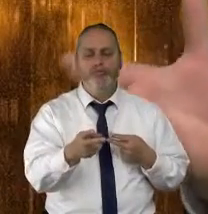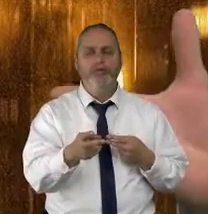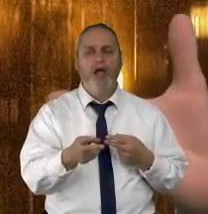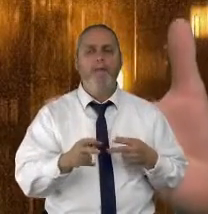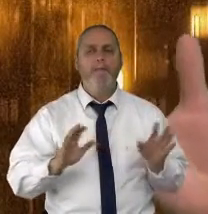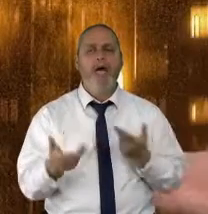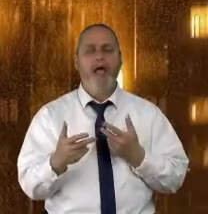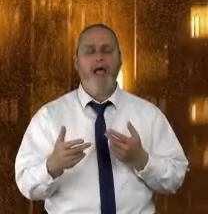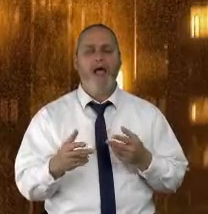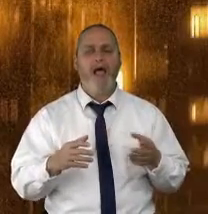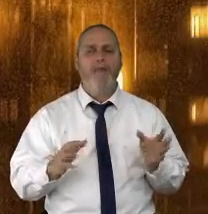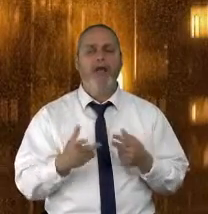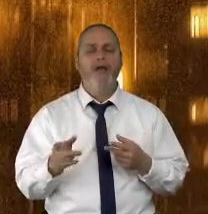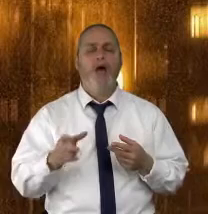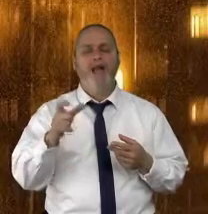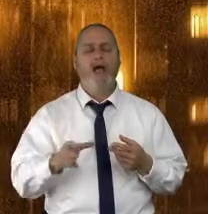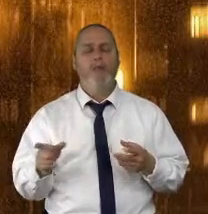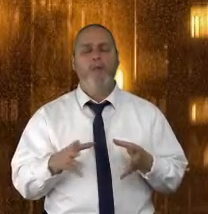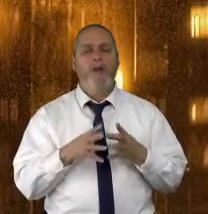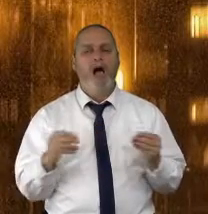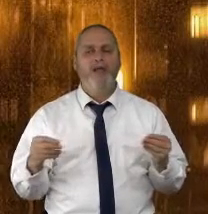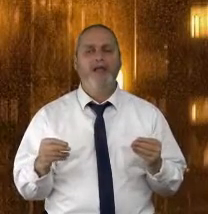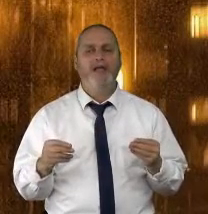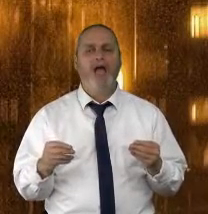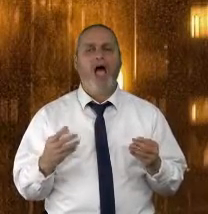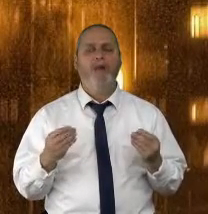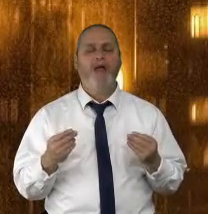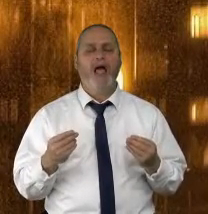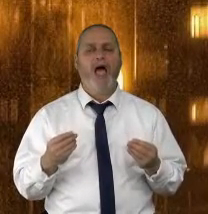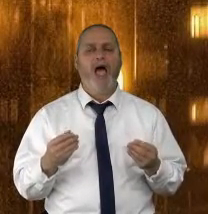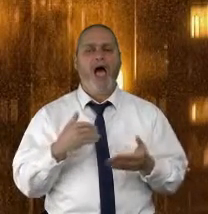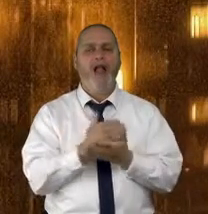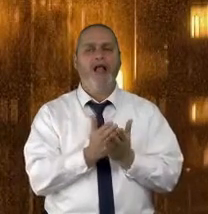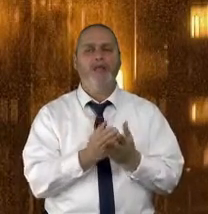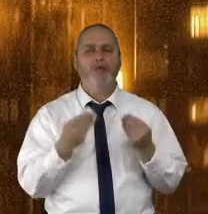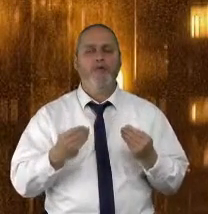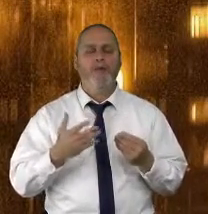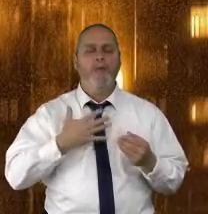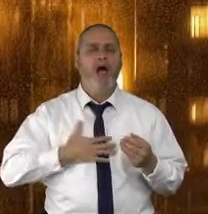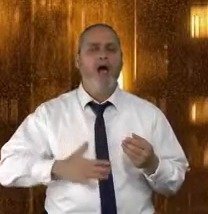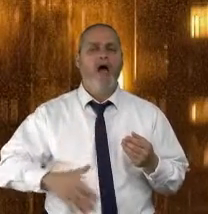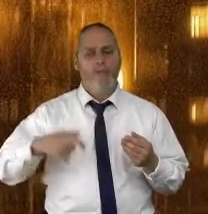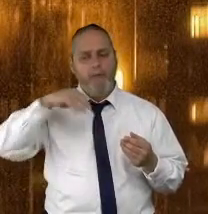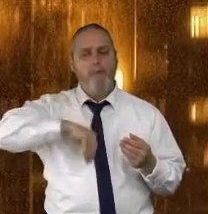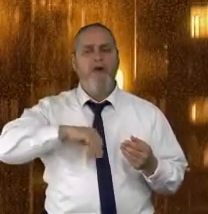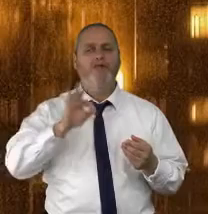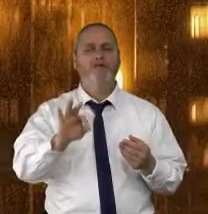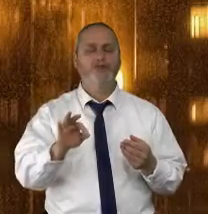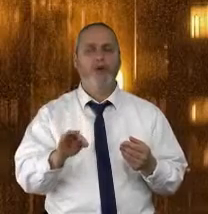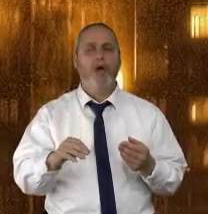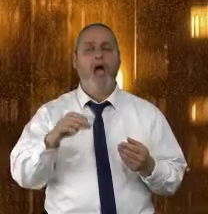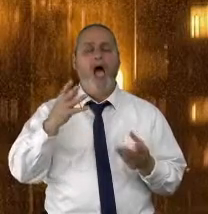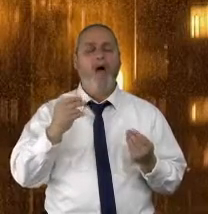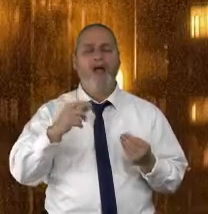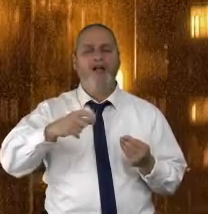מאוד מהר, האדם יכול לאבד. הרבה חלקים טובים באישיות שלו. וגם בבית החברתי האדם מרגיש לו